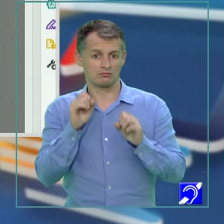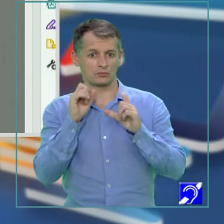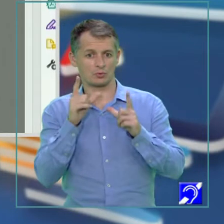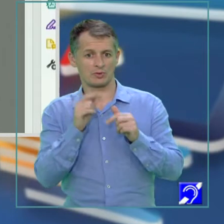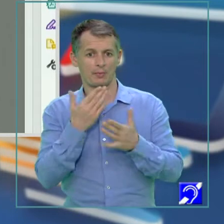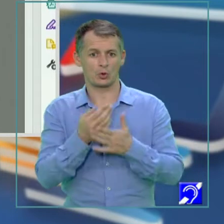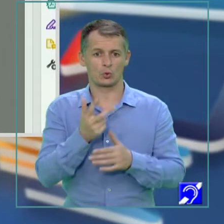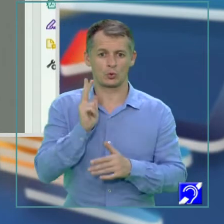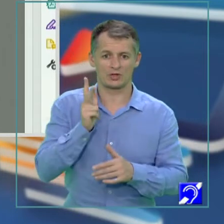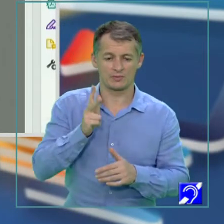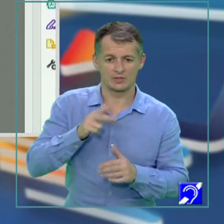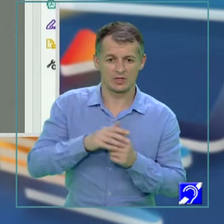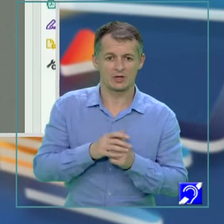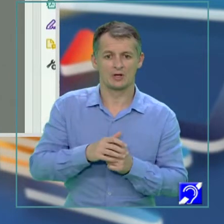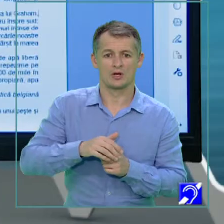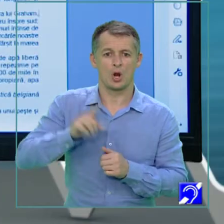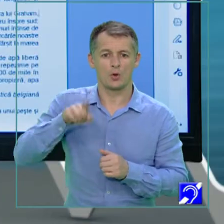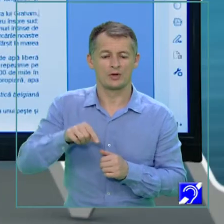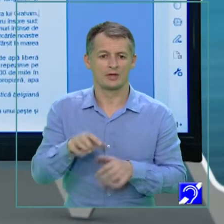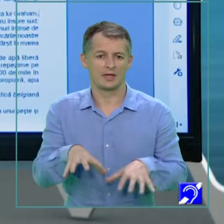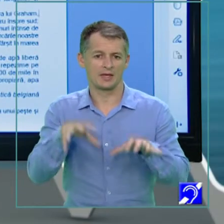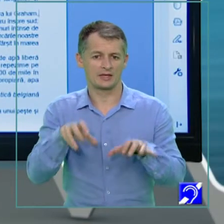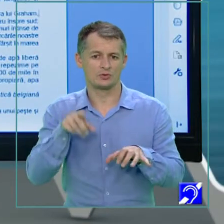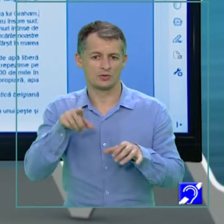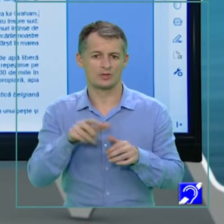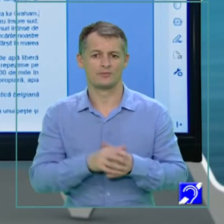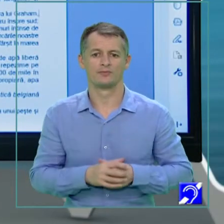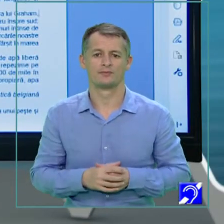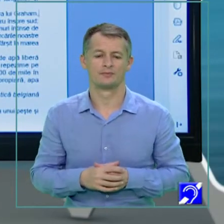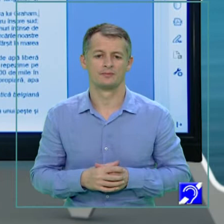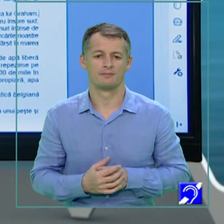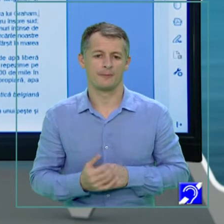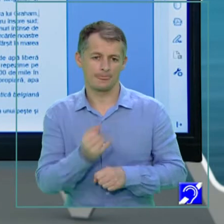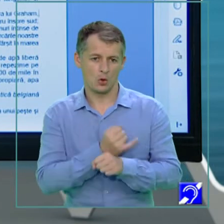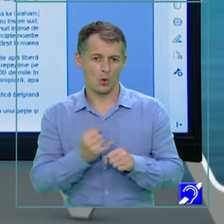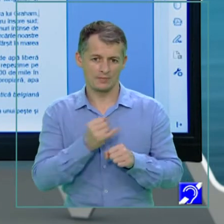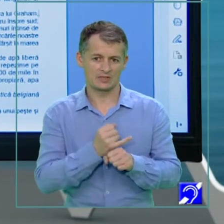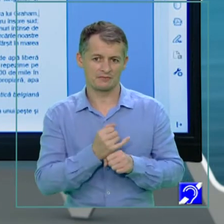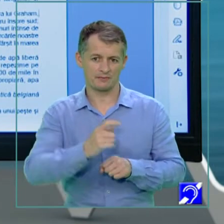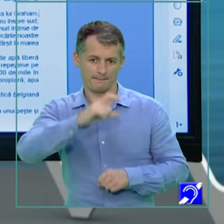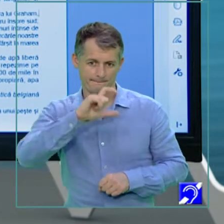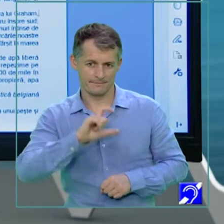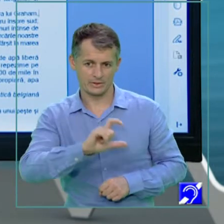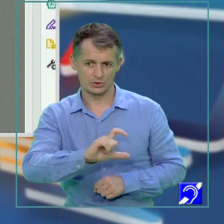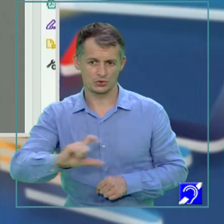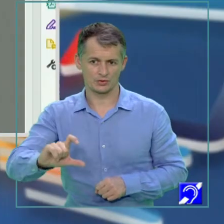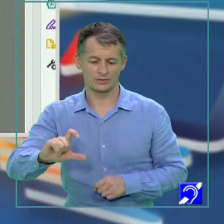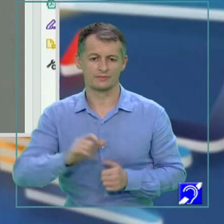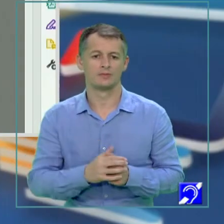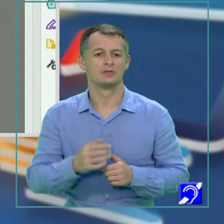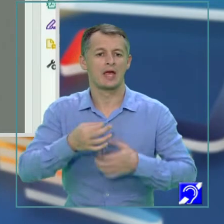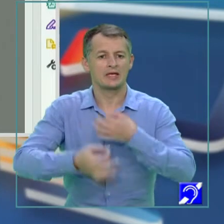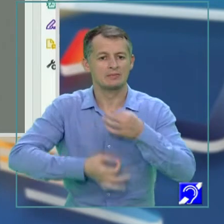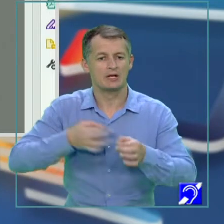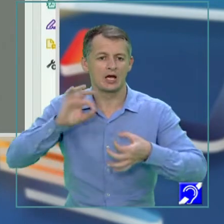luni în gheațurile australe. Observăm, în josul paginii sunt explicate niște